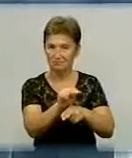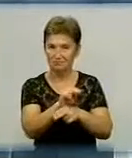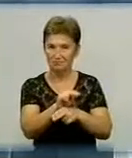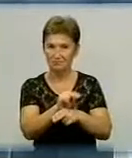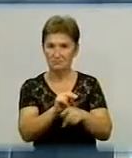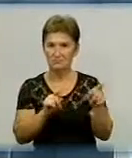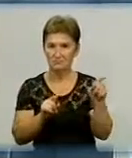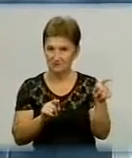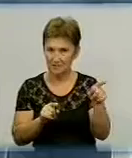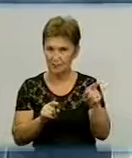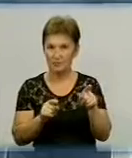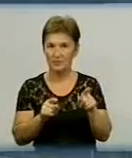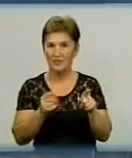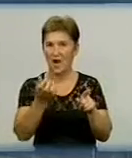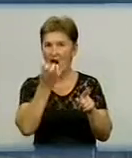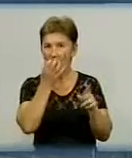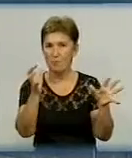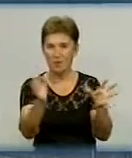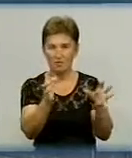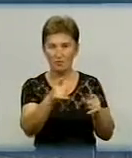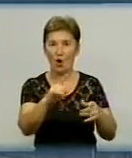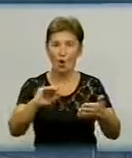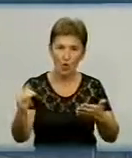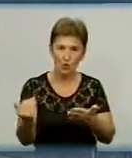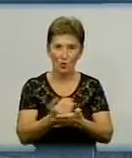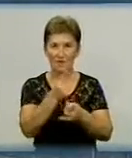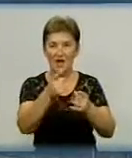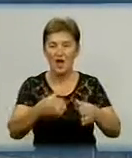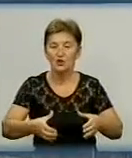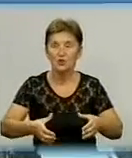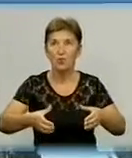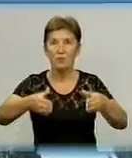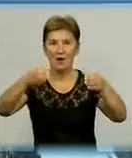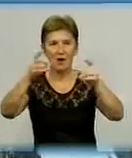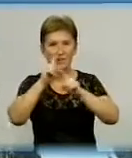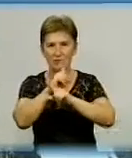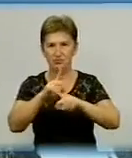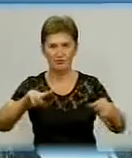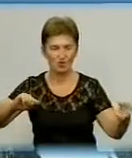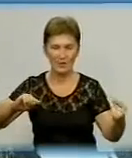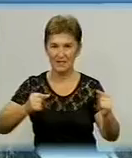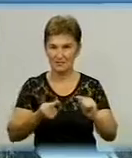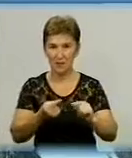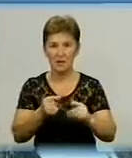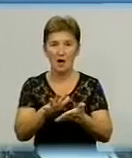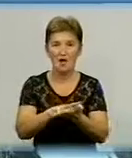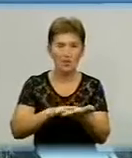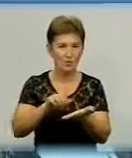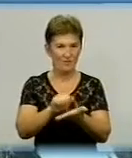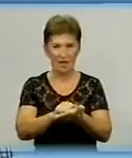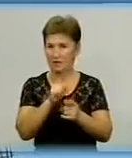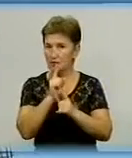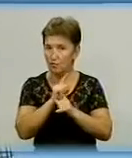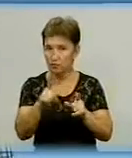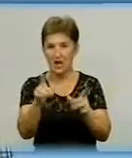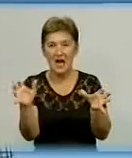оцей паропідігрівач. Завдяки оновленню на трубіни буде збиратись конденсат. Це дозволить уникнути руйнування вежі. А завдяки